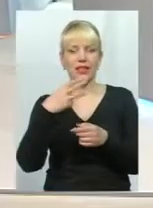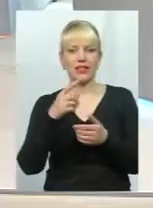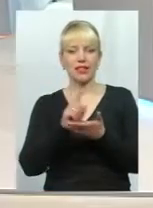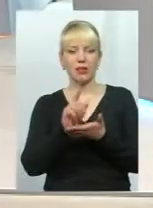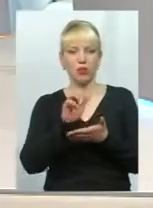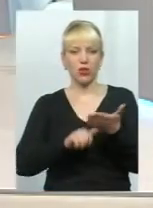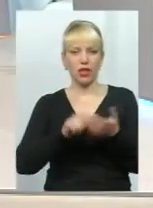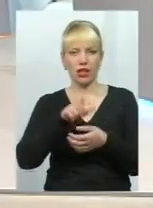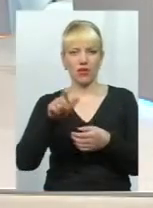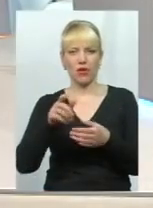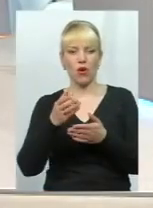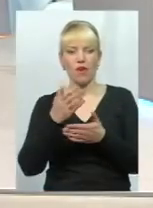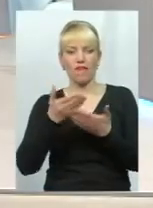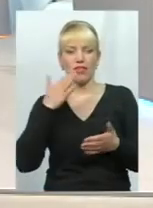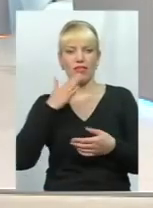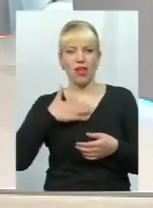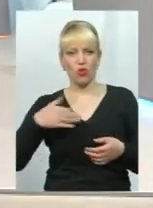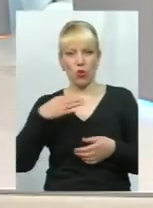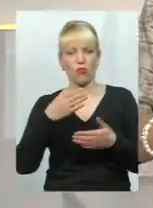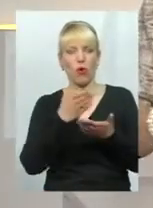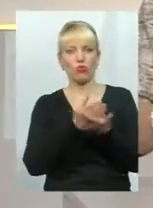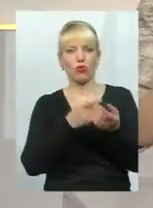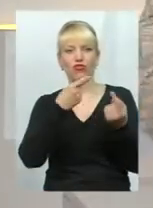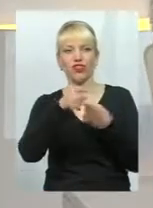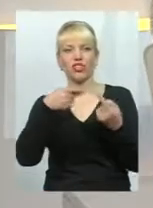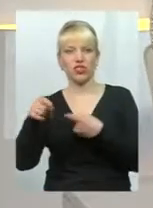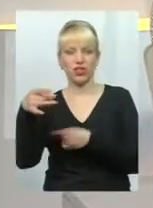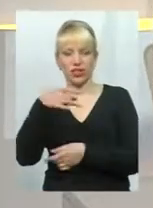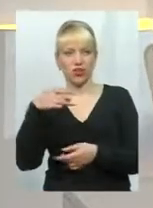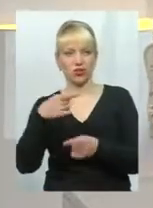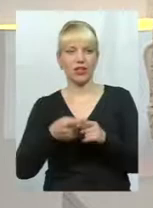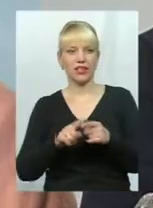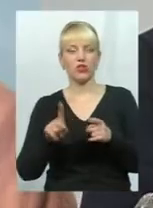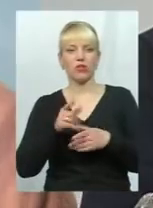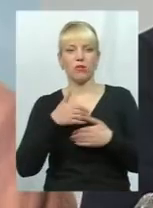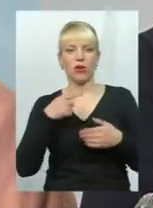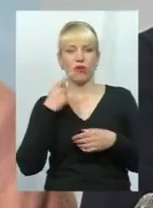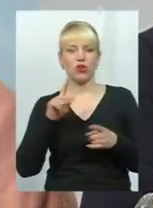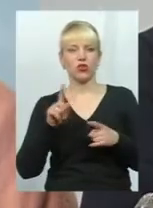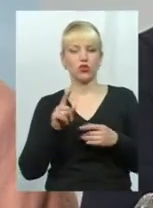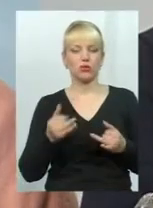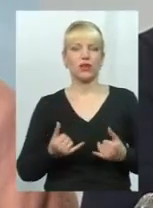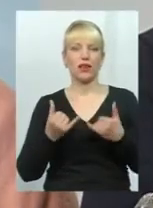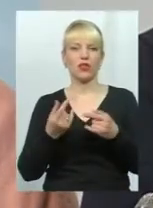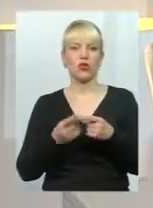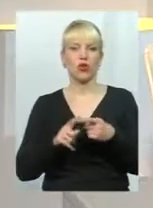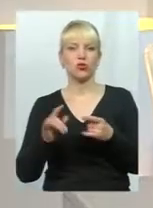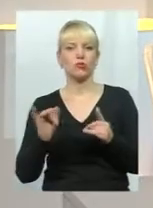обслуговується в інших регіонах. Тобто, те, про Ви говорили раніше, для того, аби зацікавити,